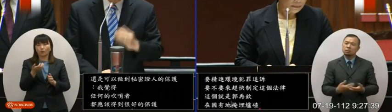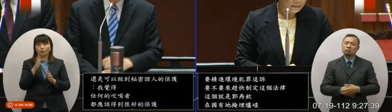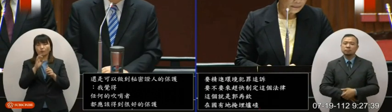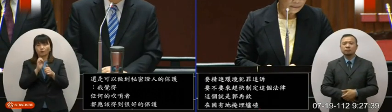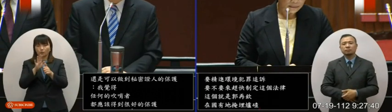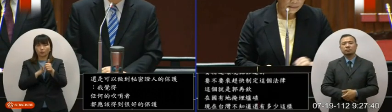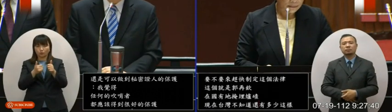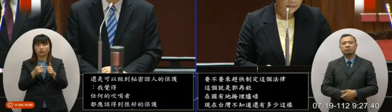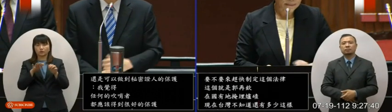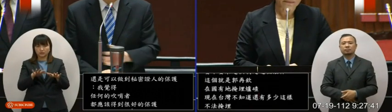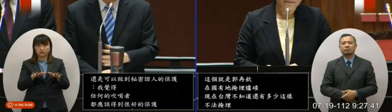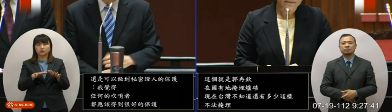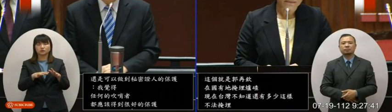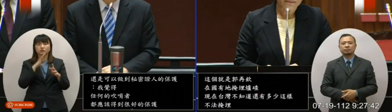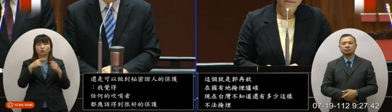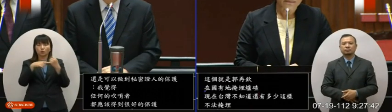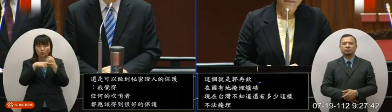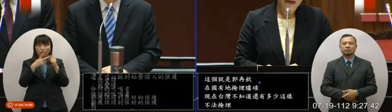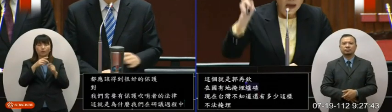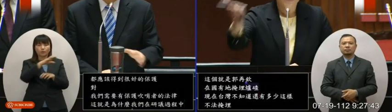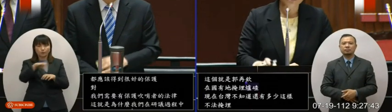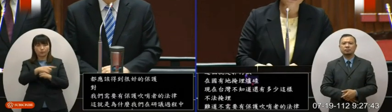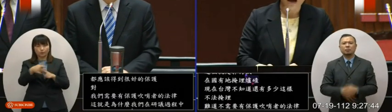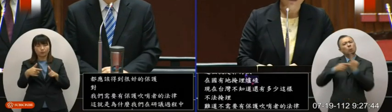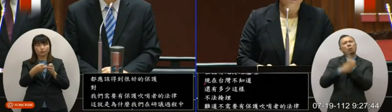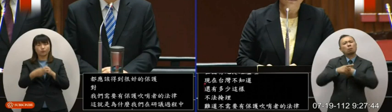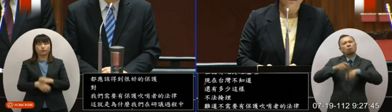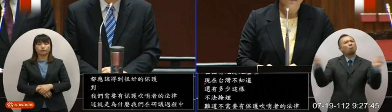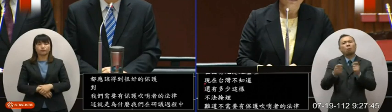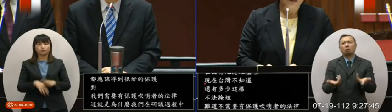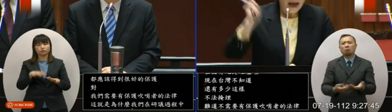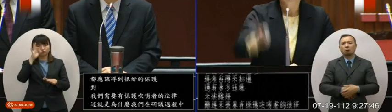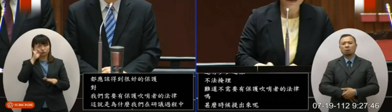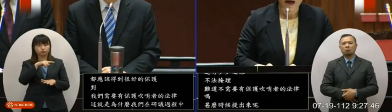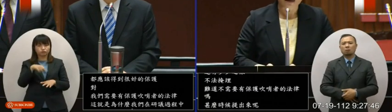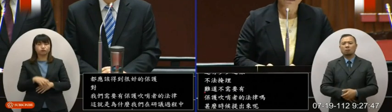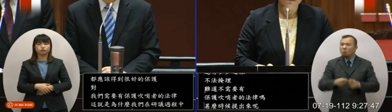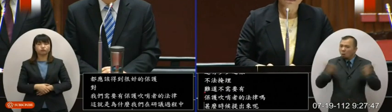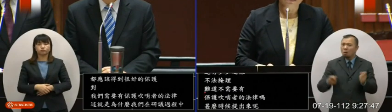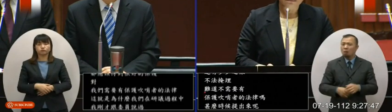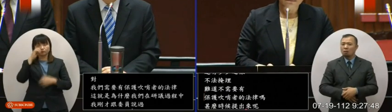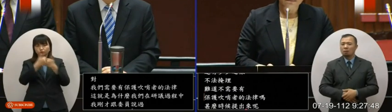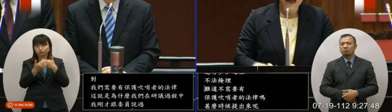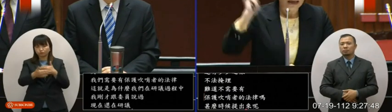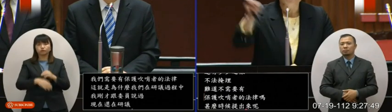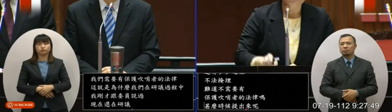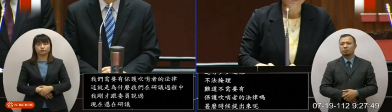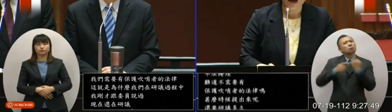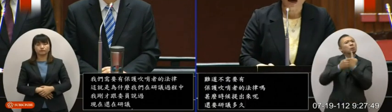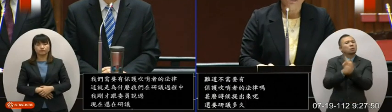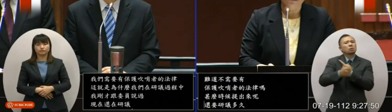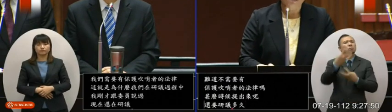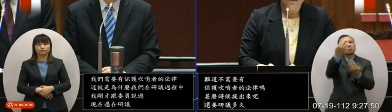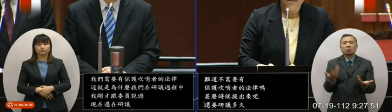才跟委员说过嘛现在还在演绎跟各方还要演绎多久那这个就要看会议的程序啊还演